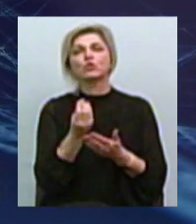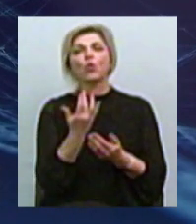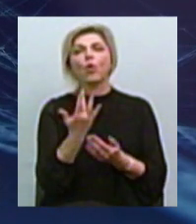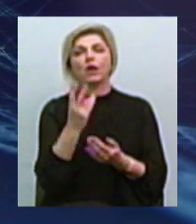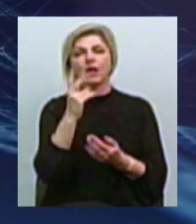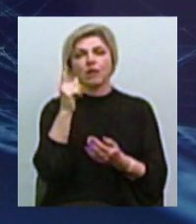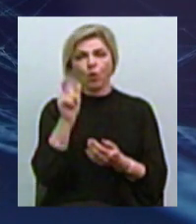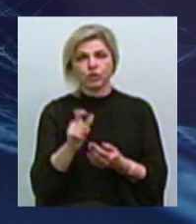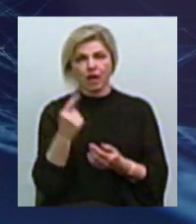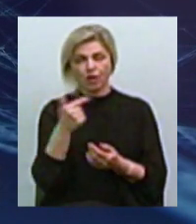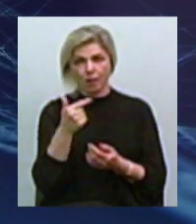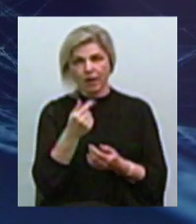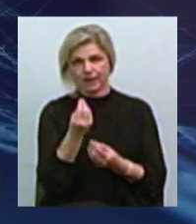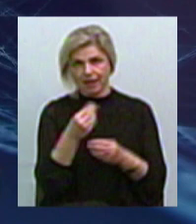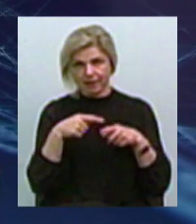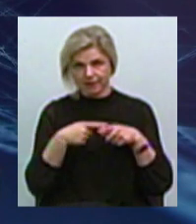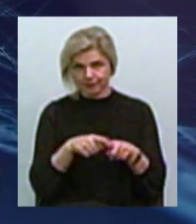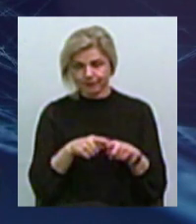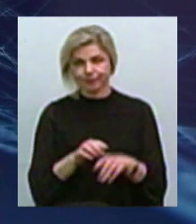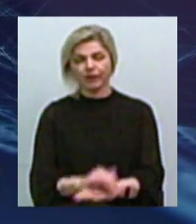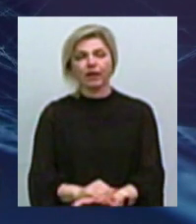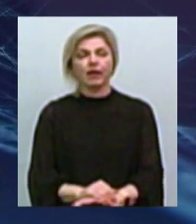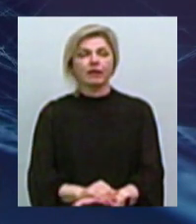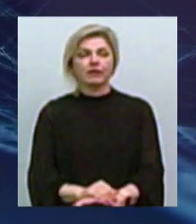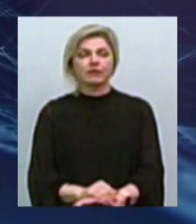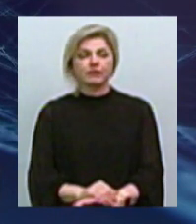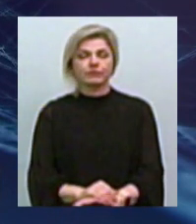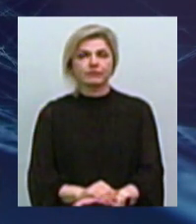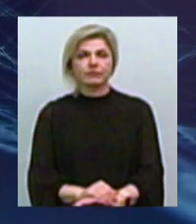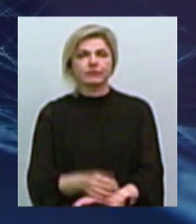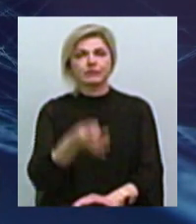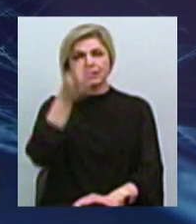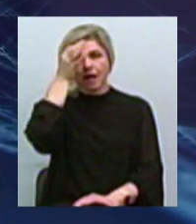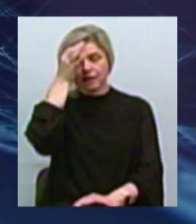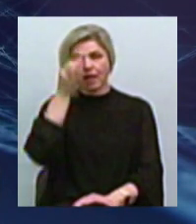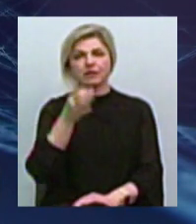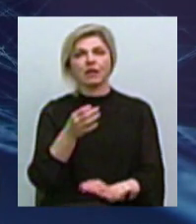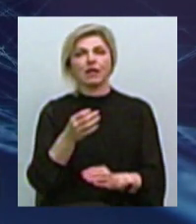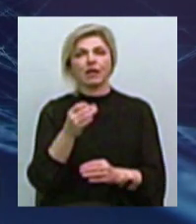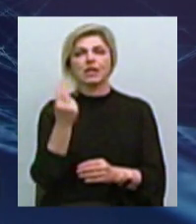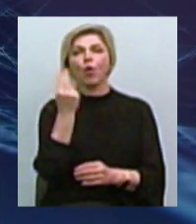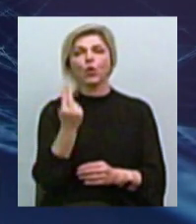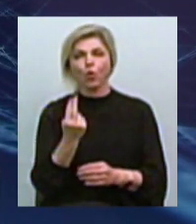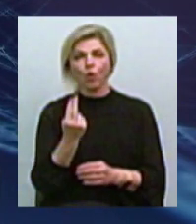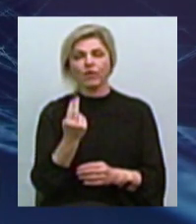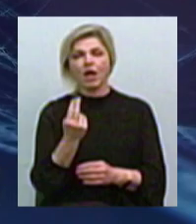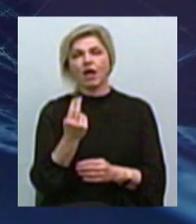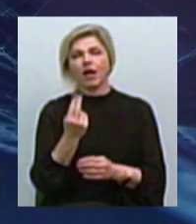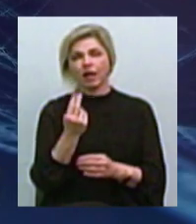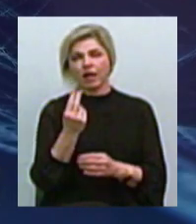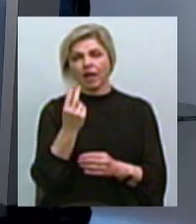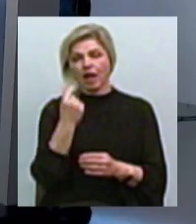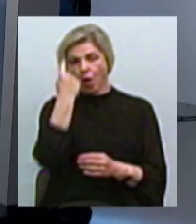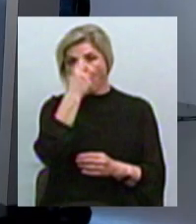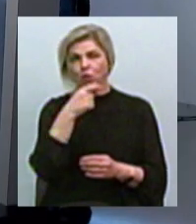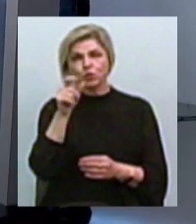громадянина було б і все таке інше Між тим, ми вгадали кольорову гаму, не вгадали, звісно, особу,